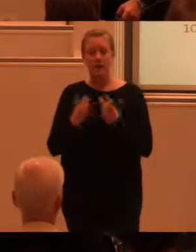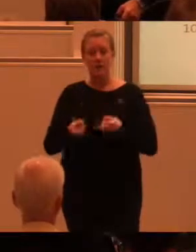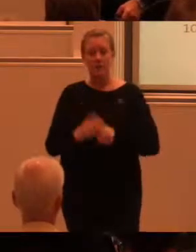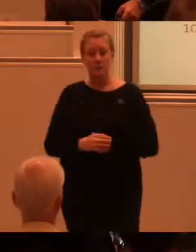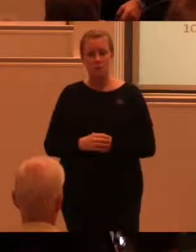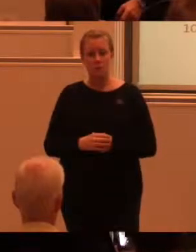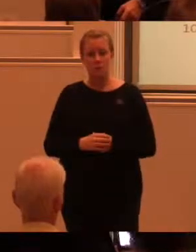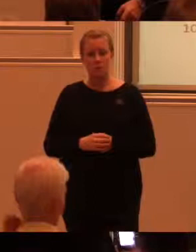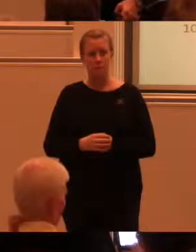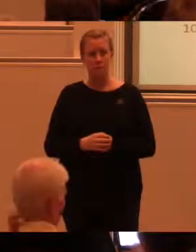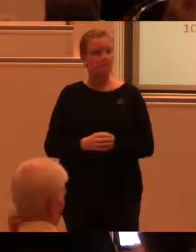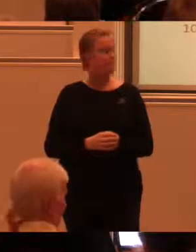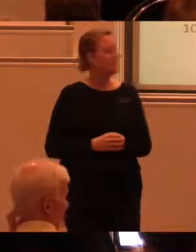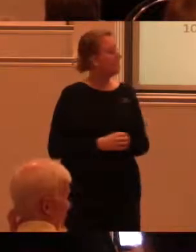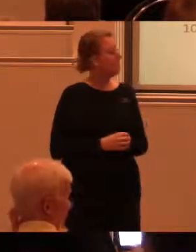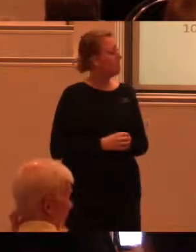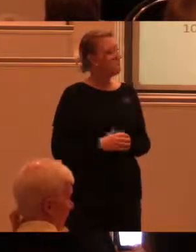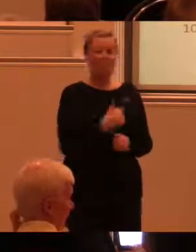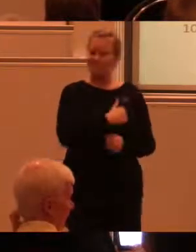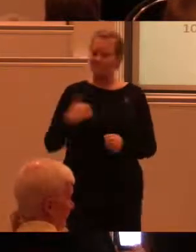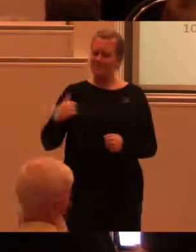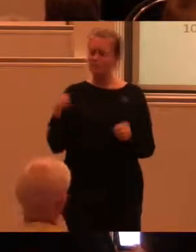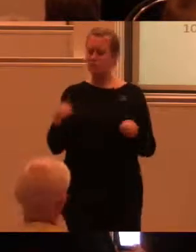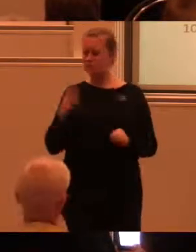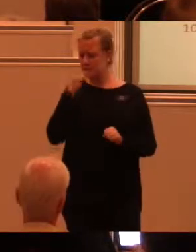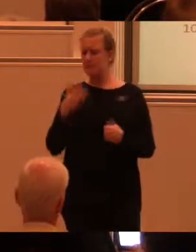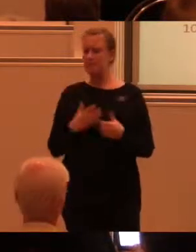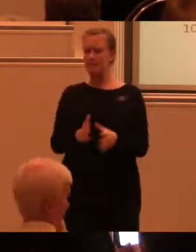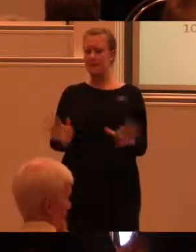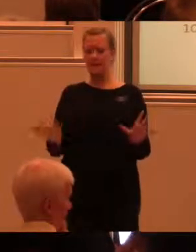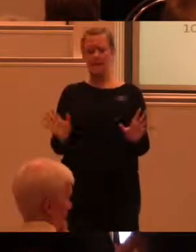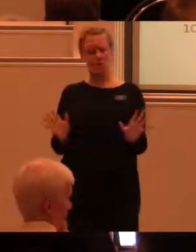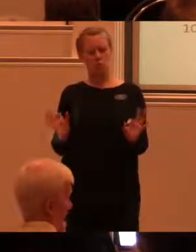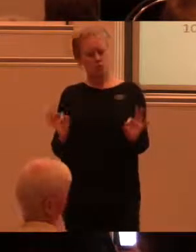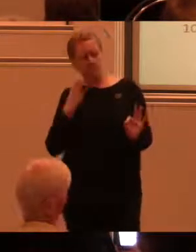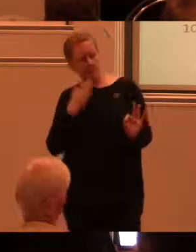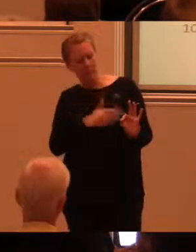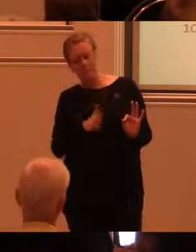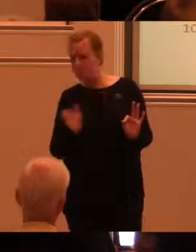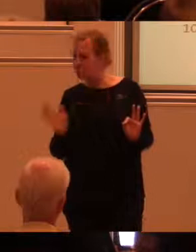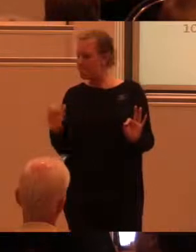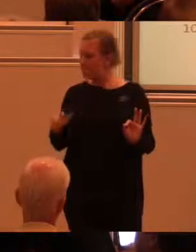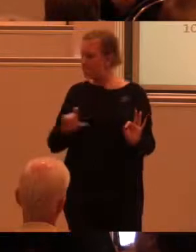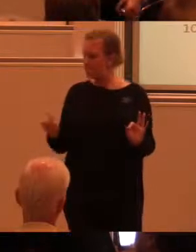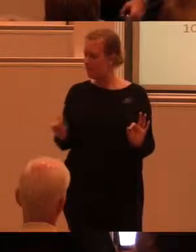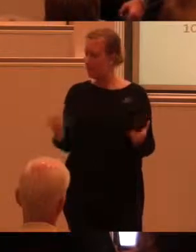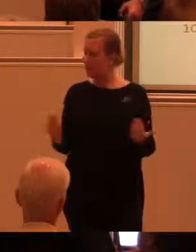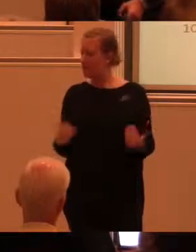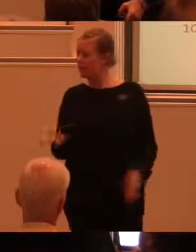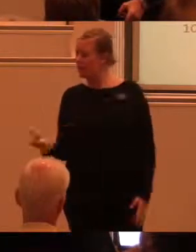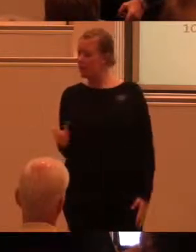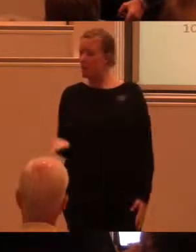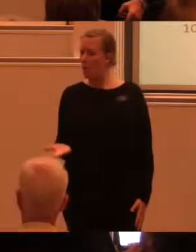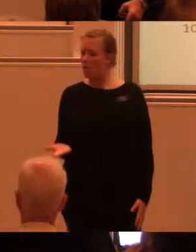mål i sin designprocess. Vi måste titta på breda spektrum av användare. Vi måste fundera över användarnas förväntningar.